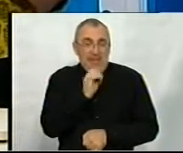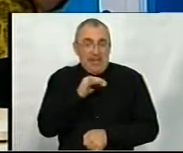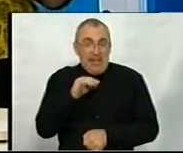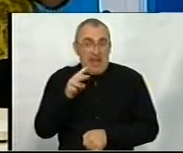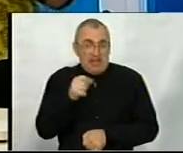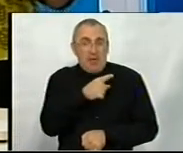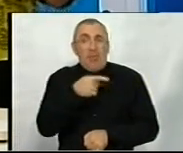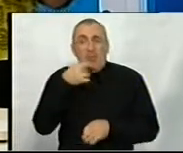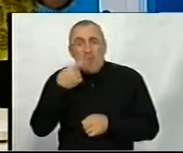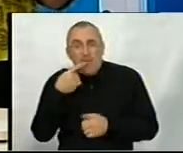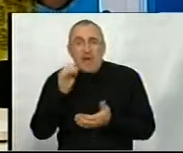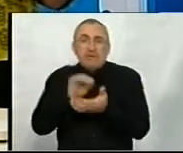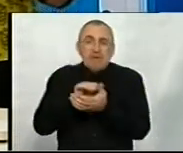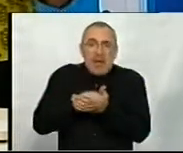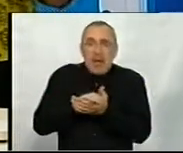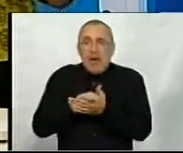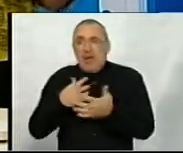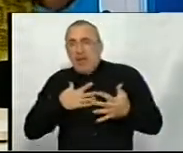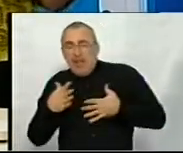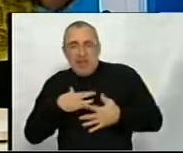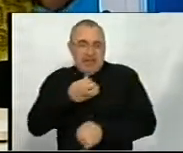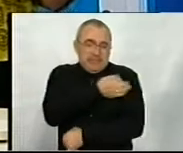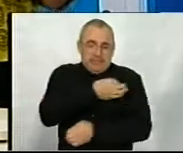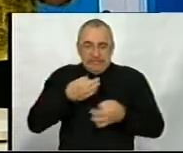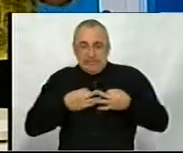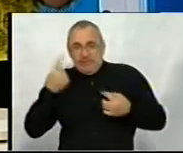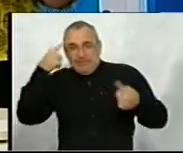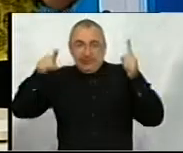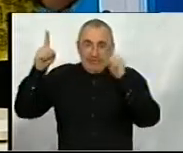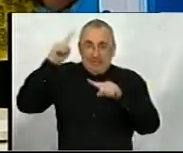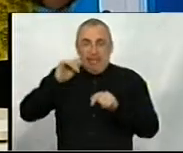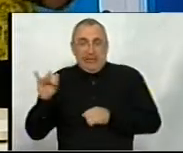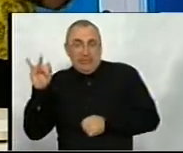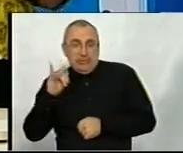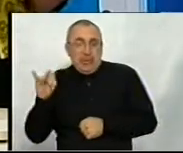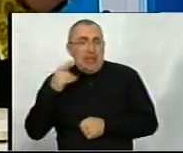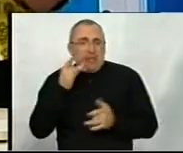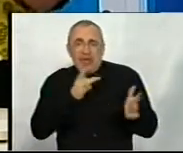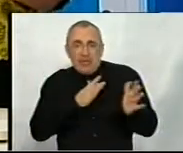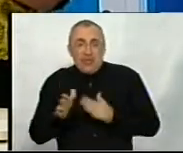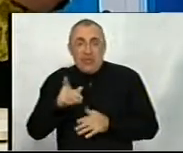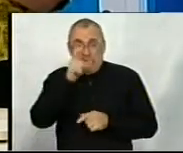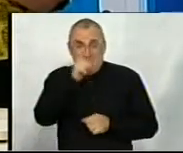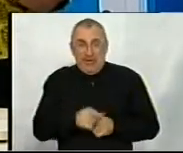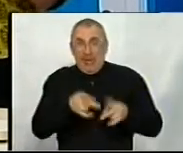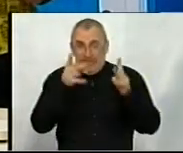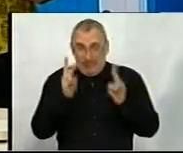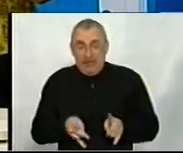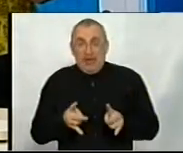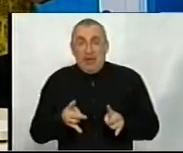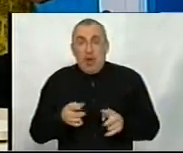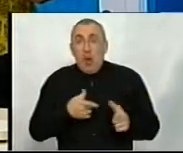говорити знайомим, звідки ці сенсі, вигадувати якісь історії. І не завжди жертви насилля, вони